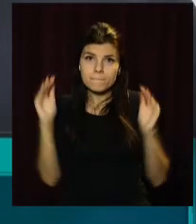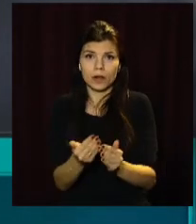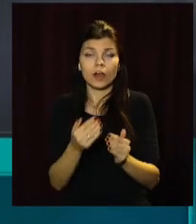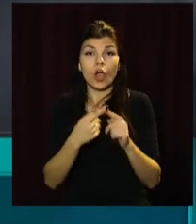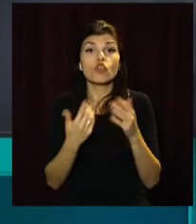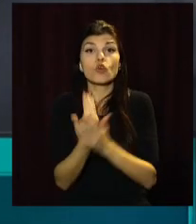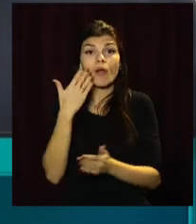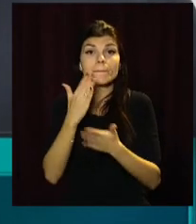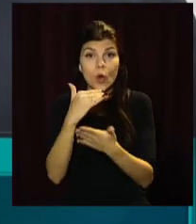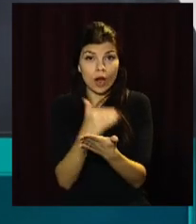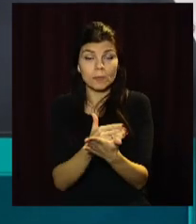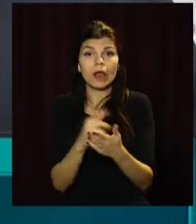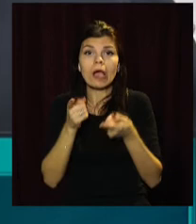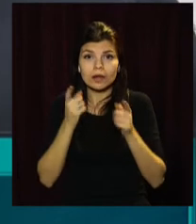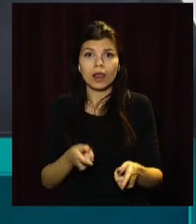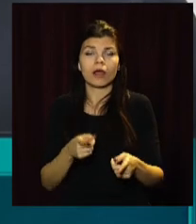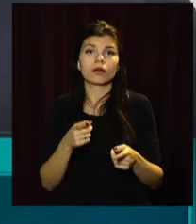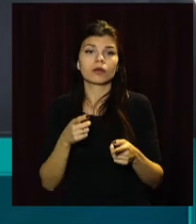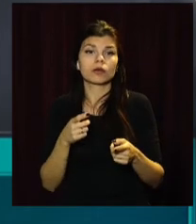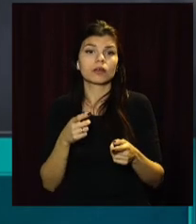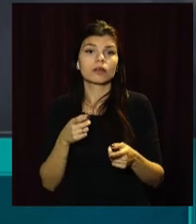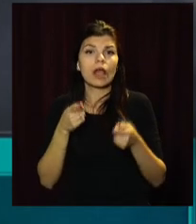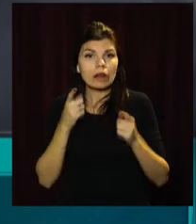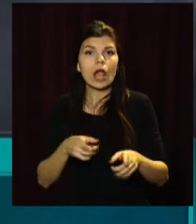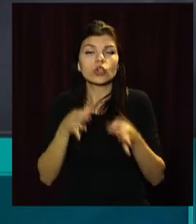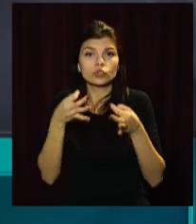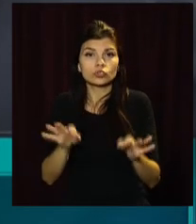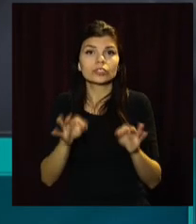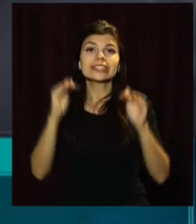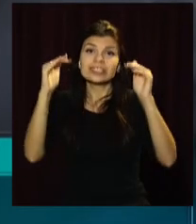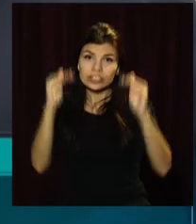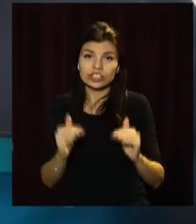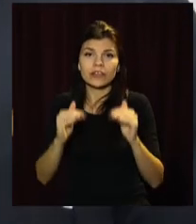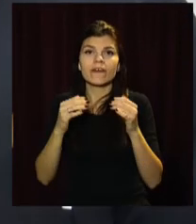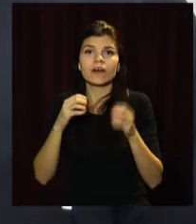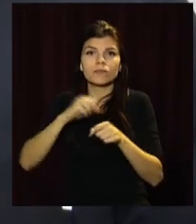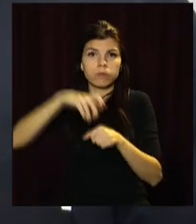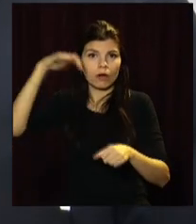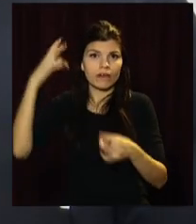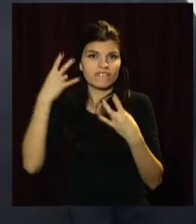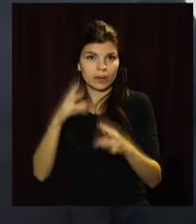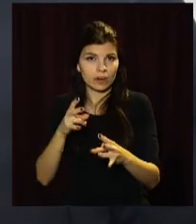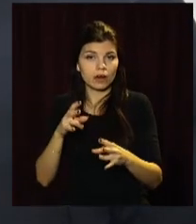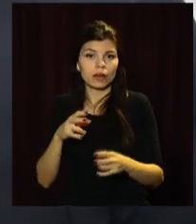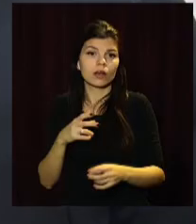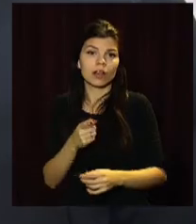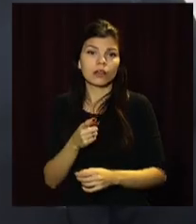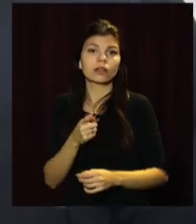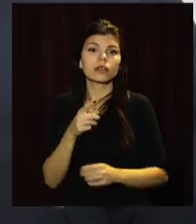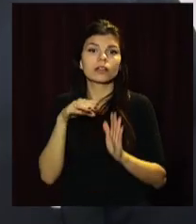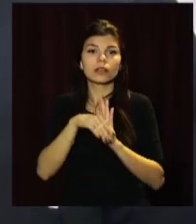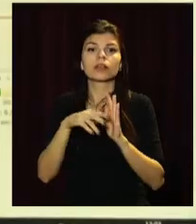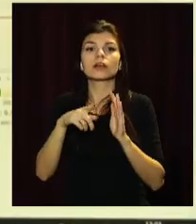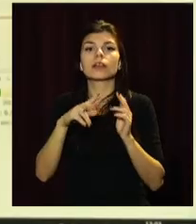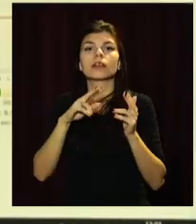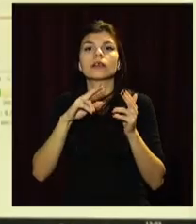включала реальні мероприяття, які реально дозволять знизити виброси в нашому місті. В першу чергу, це вважається Дніпровського металургійського